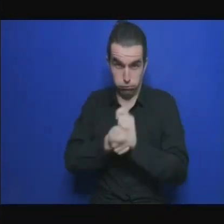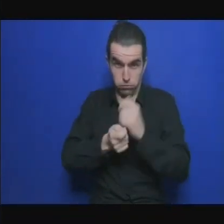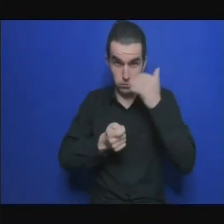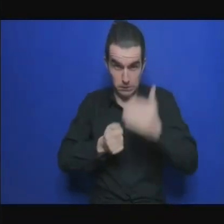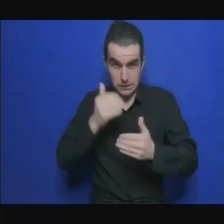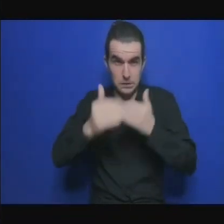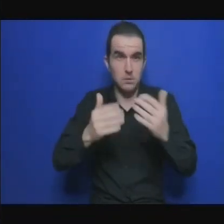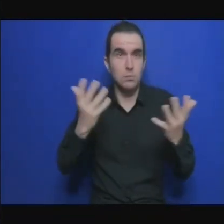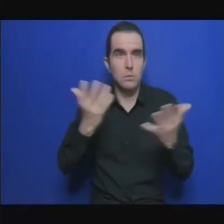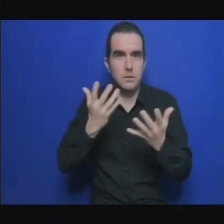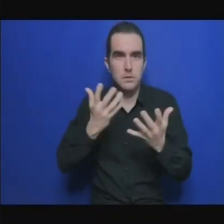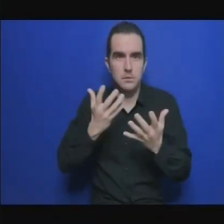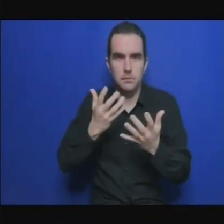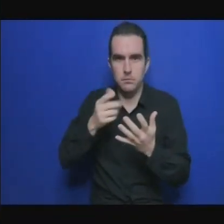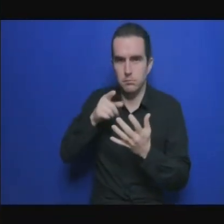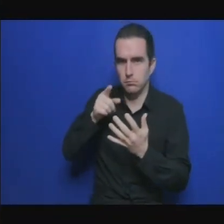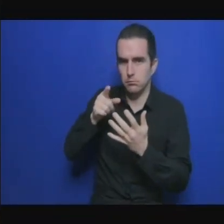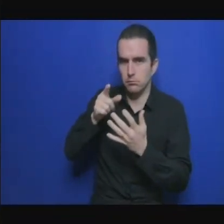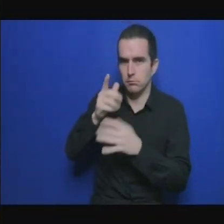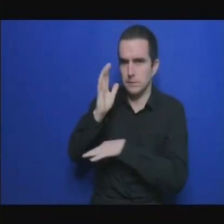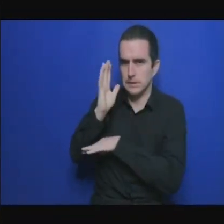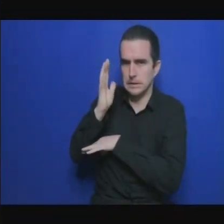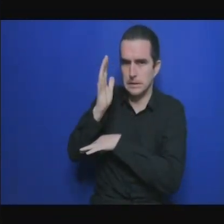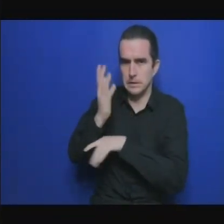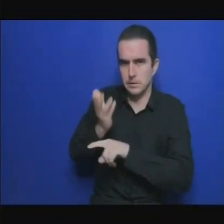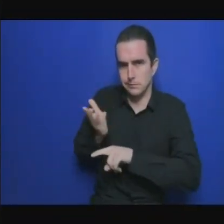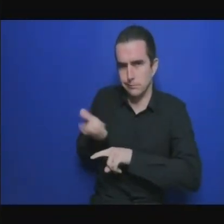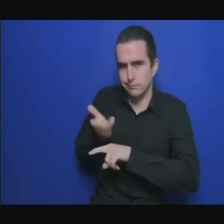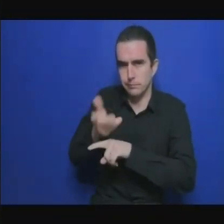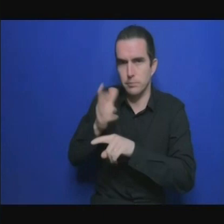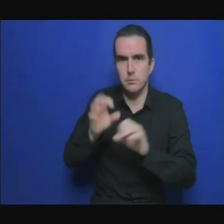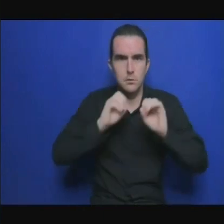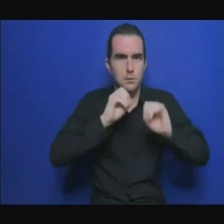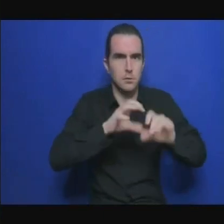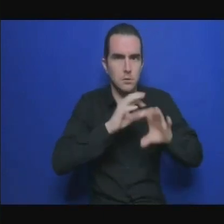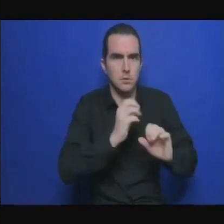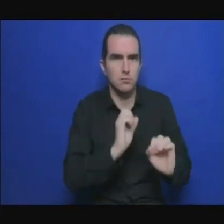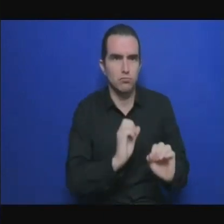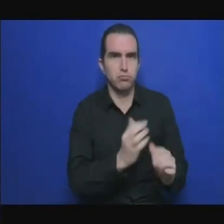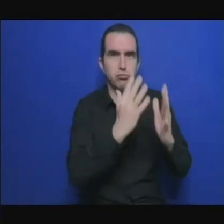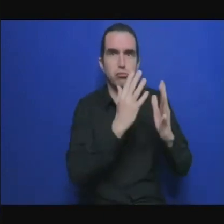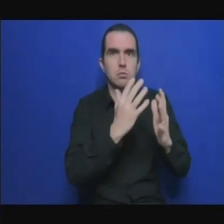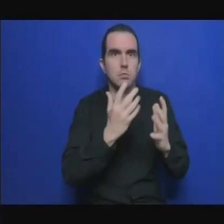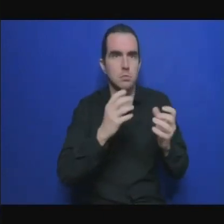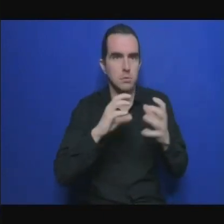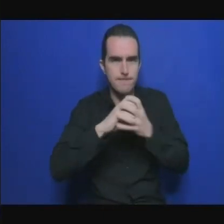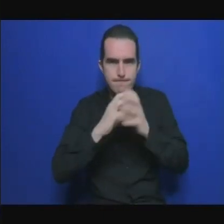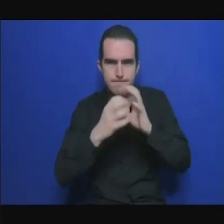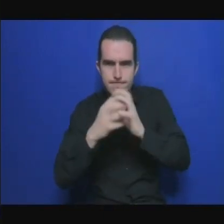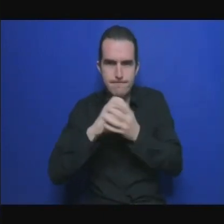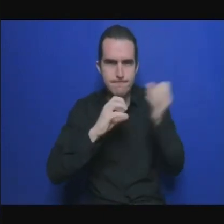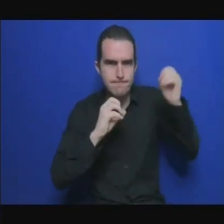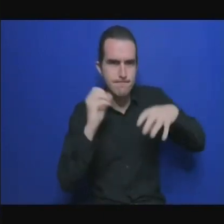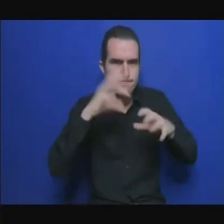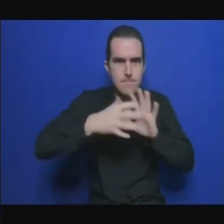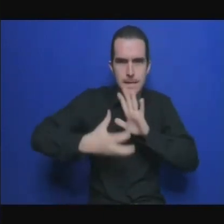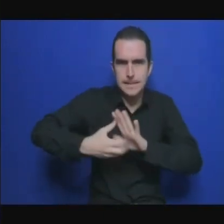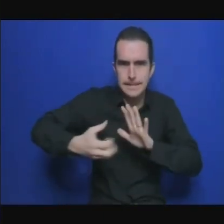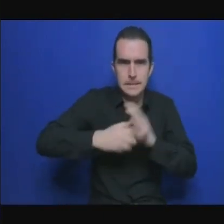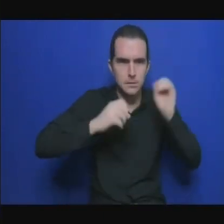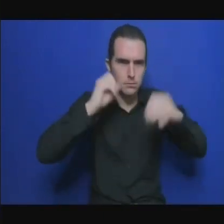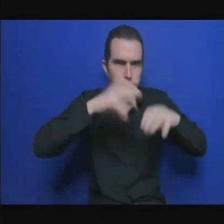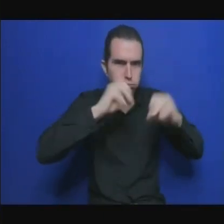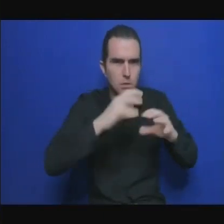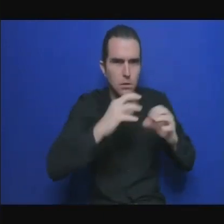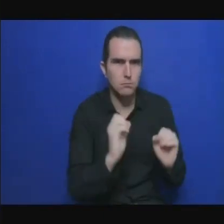qui finalement ne concerne pas la réalité africaine je peux comprendre qu'on sorte effectivement du charbon